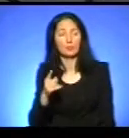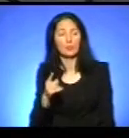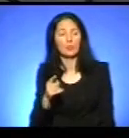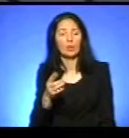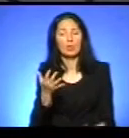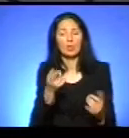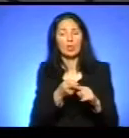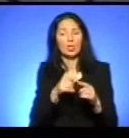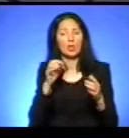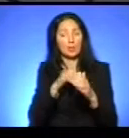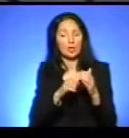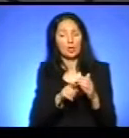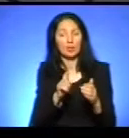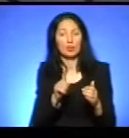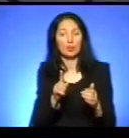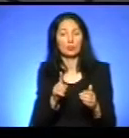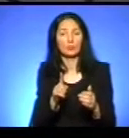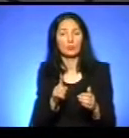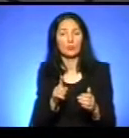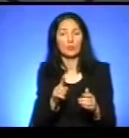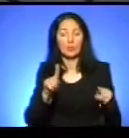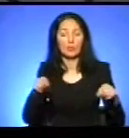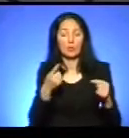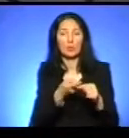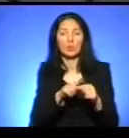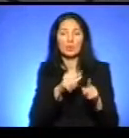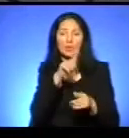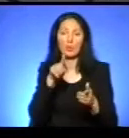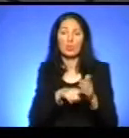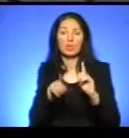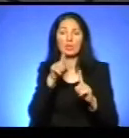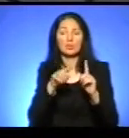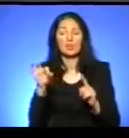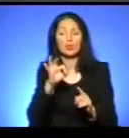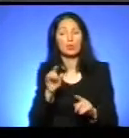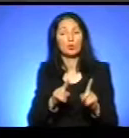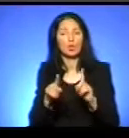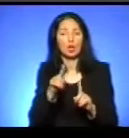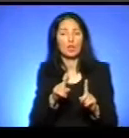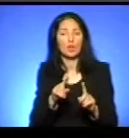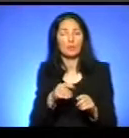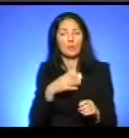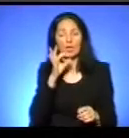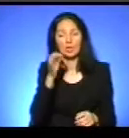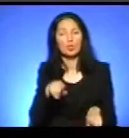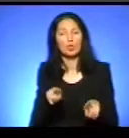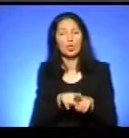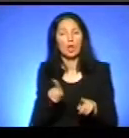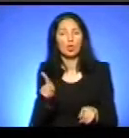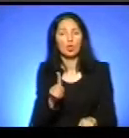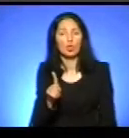-таки, ще які причини, що все-таки це піднімали на сесії обласної ради? питання. Скажу так, що